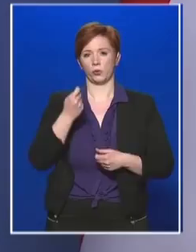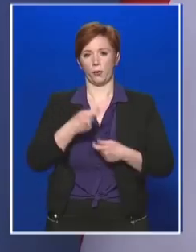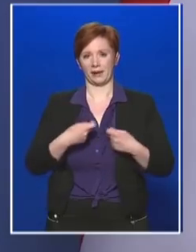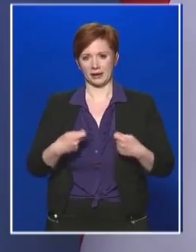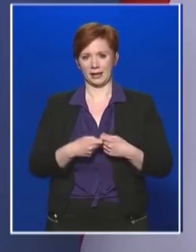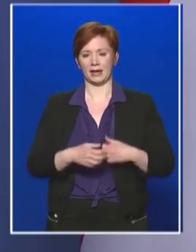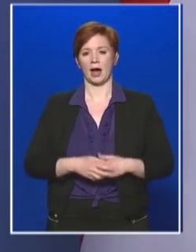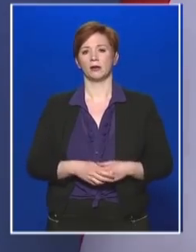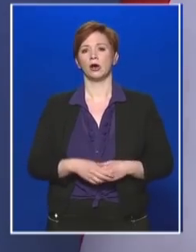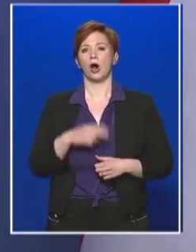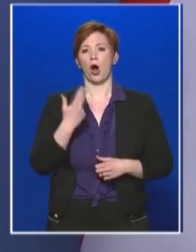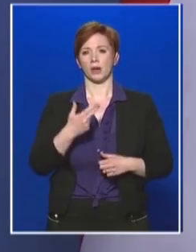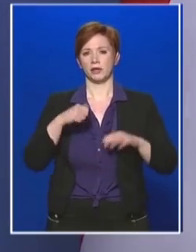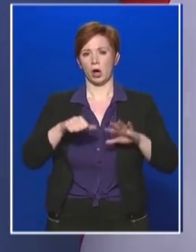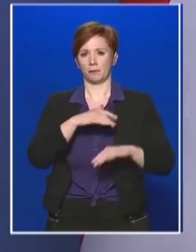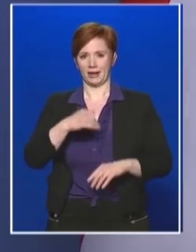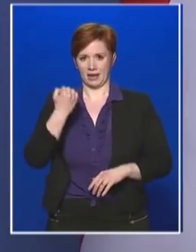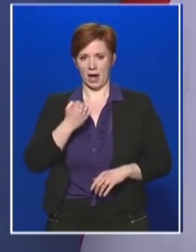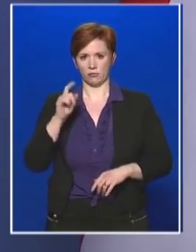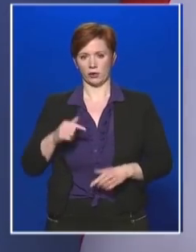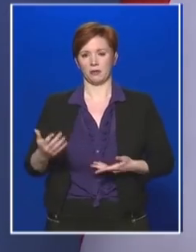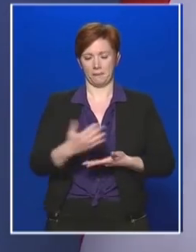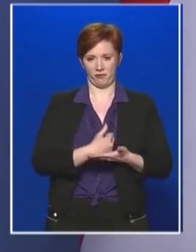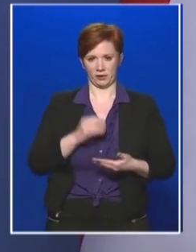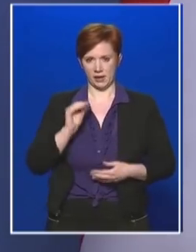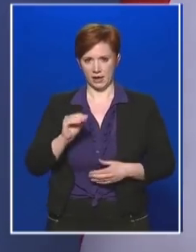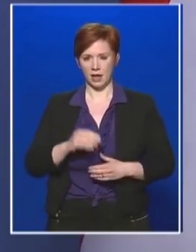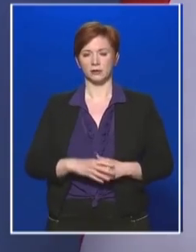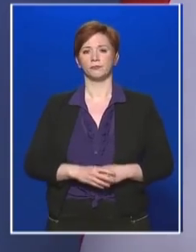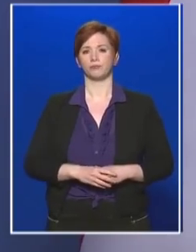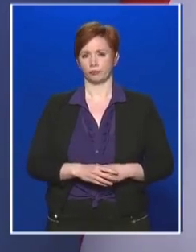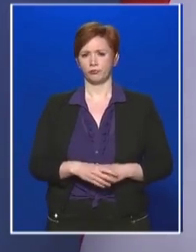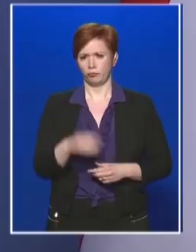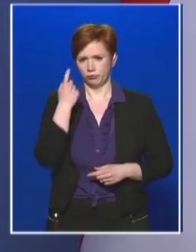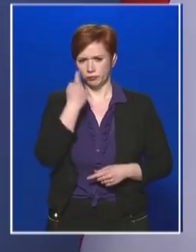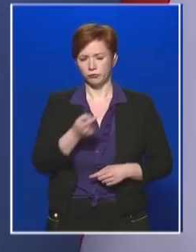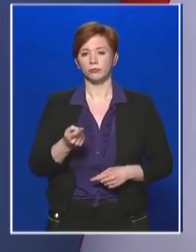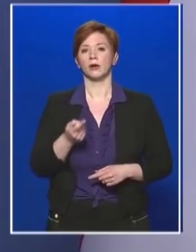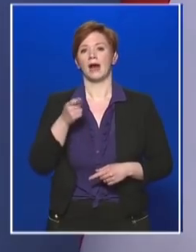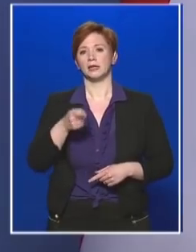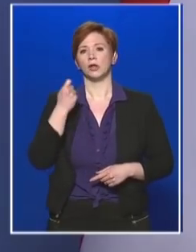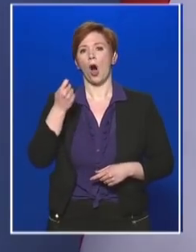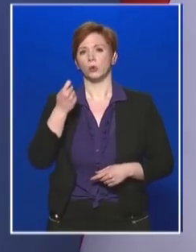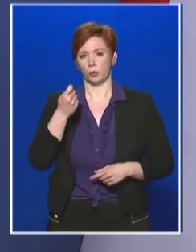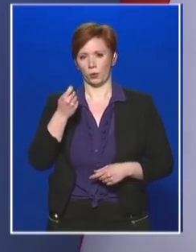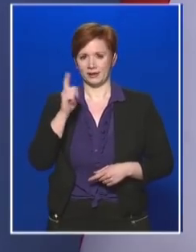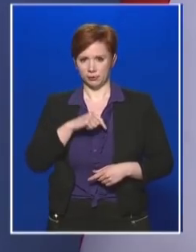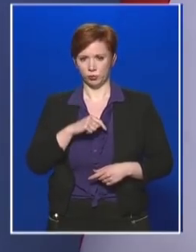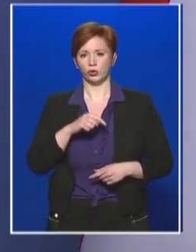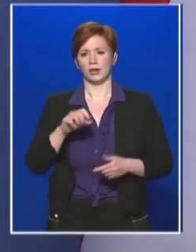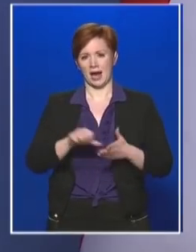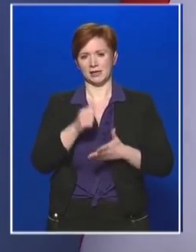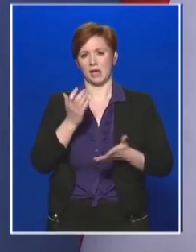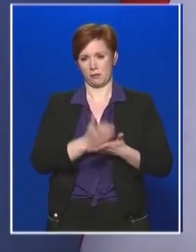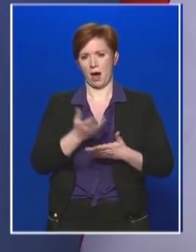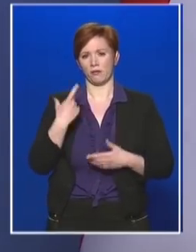az mintegy 36 milliárd forint bevételt jelent. Ismert az, hogy ezt az adólemet egyszer már a magyar kormány kivetette,